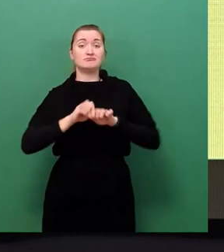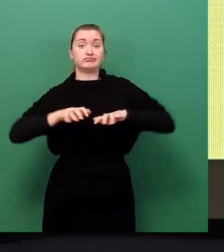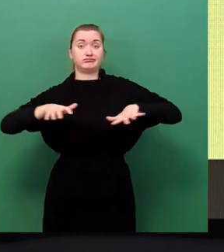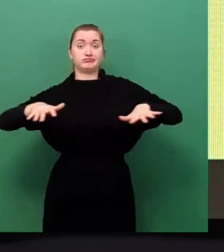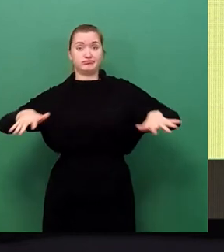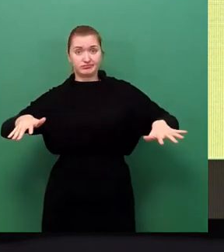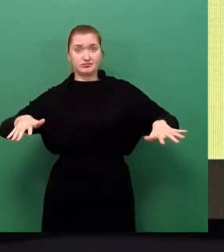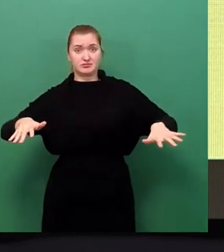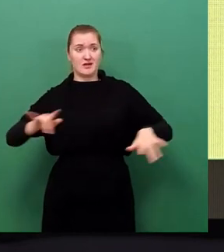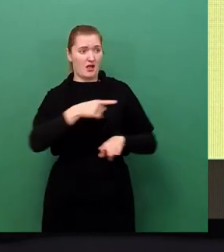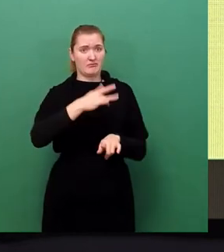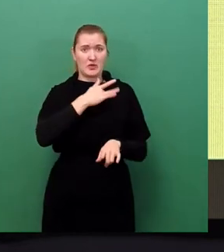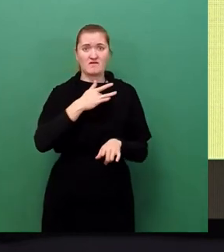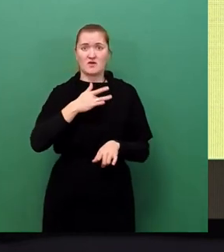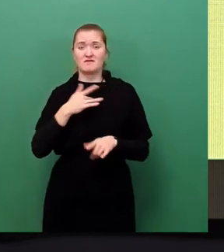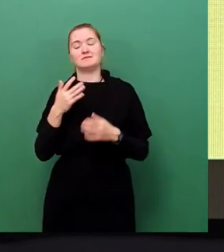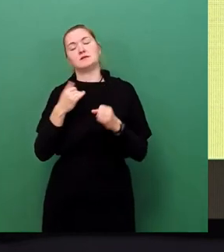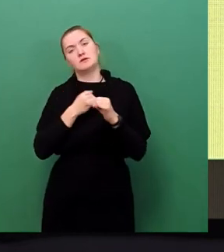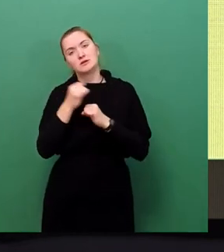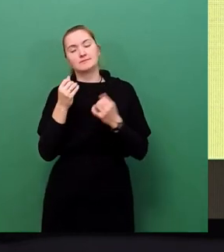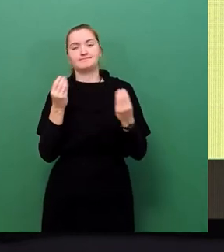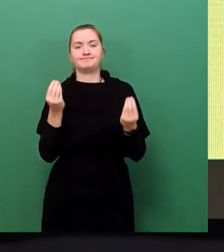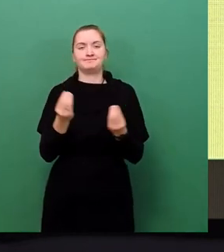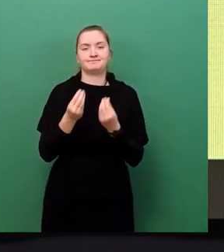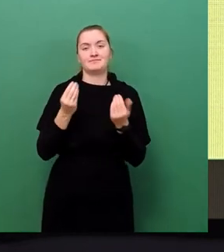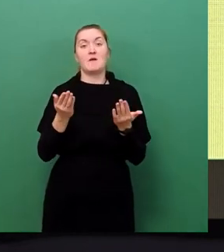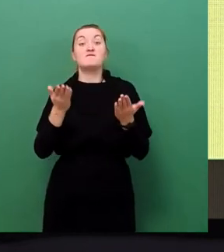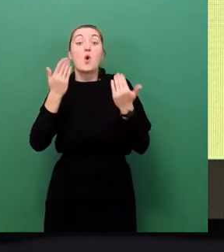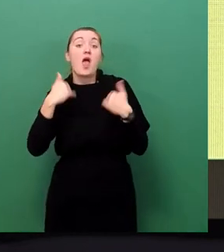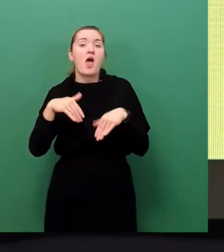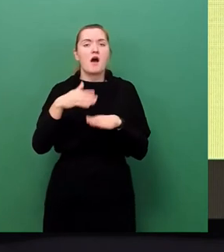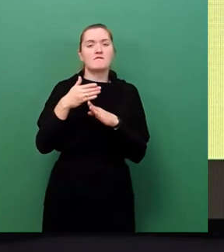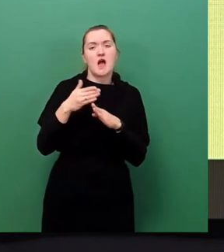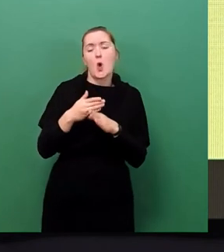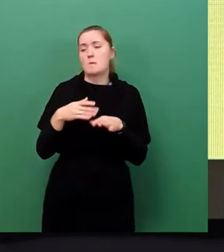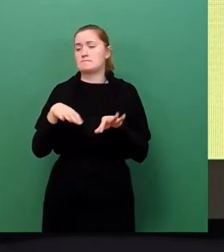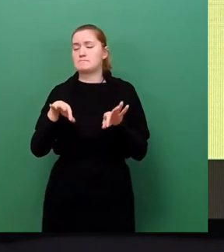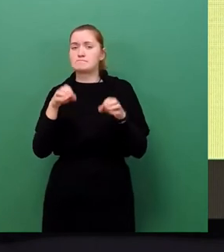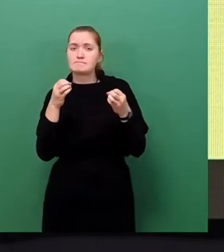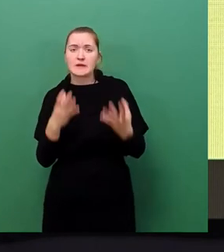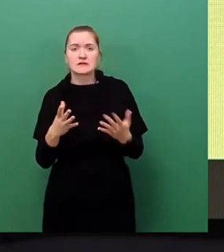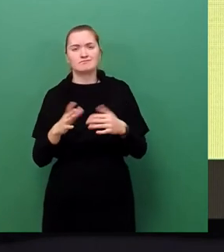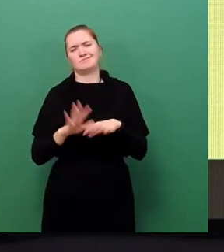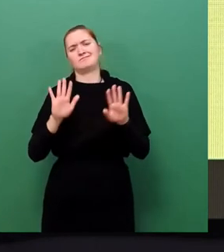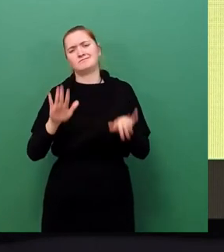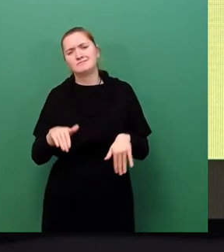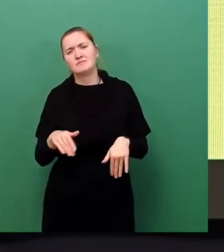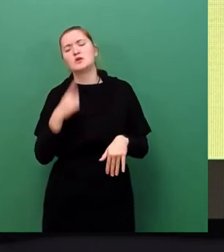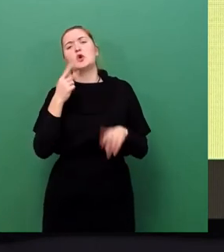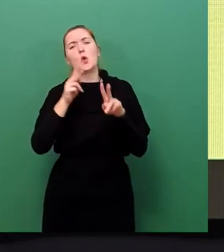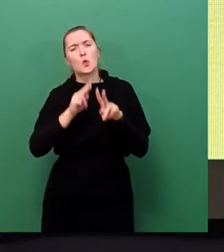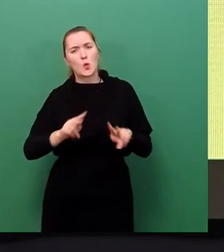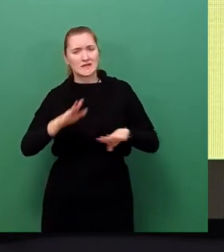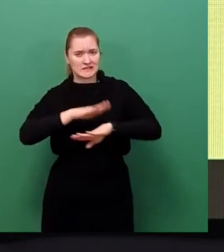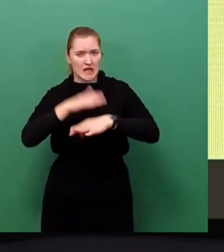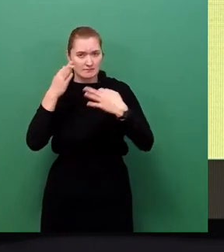es gar nicht so sehr die Ursache, jetzt zu ermitteln, warum es dazu gekommen ist, das werden wir in Ruhe machen, sondern wir sollten